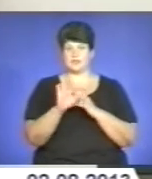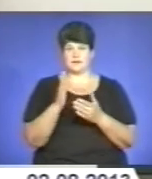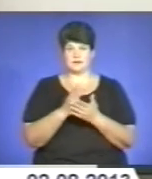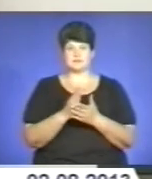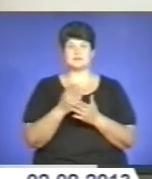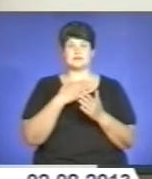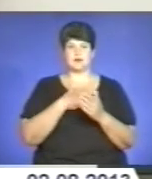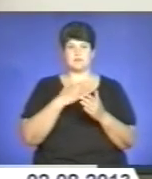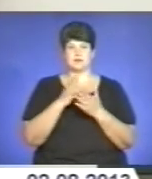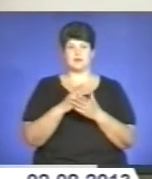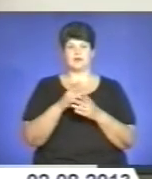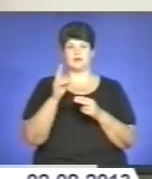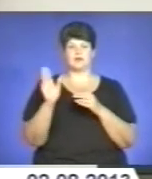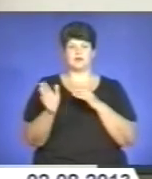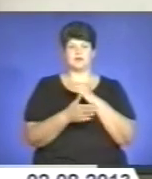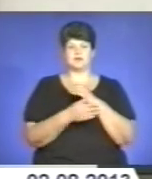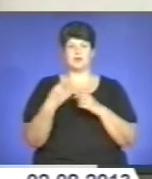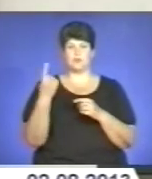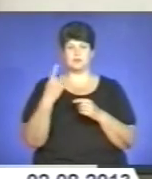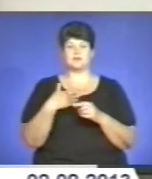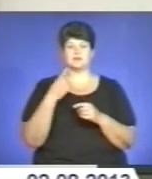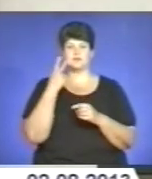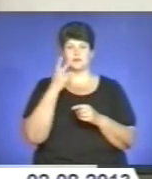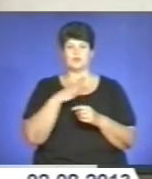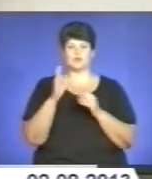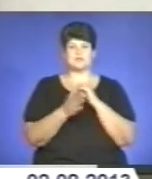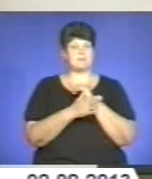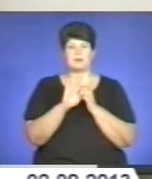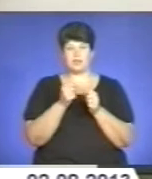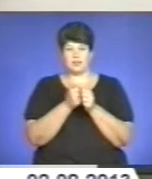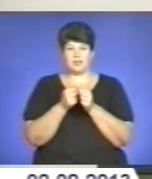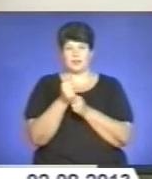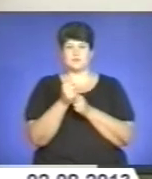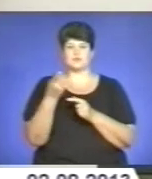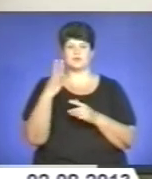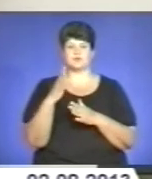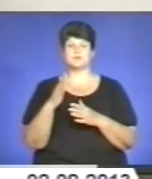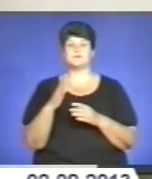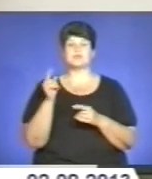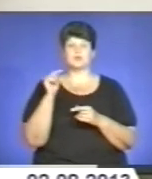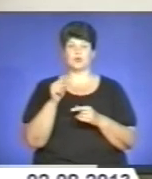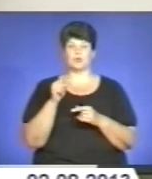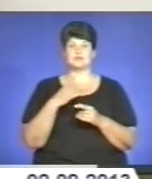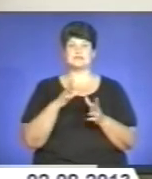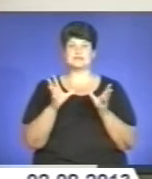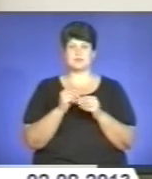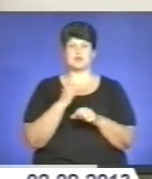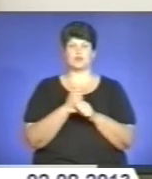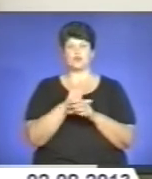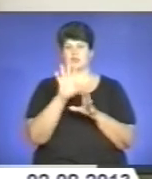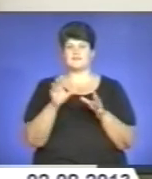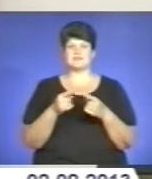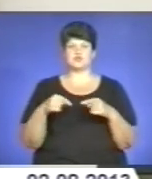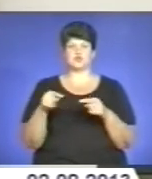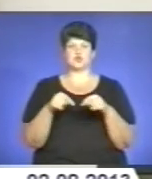інша область. Ми завжди так займали одне з останніх місць, а тепер ми не на останньому місці, то, звичайно, спільна робота всіх структур,